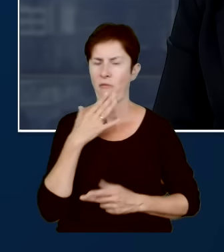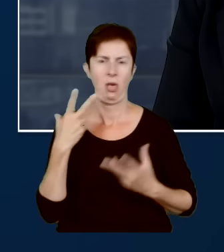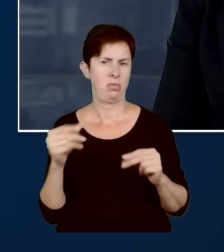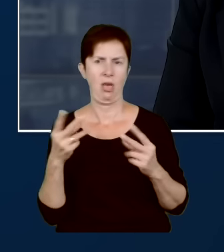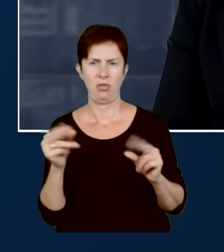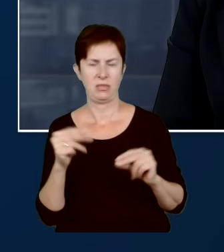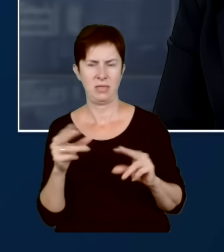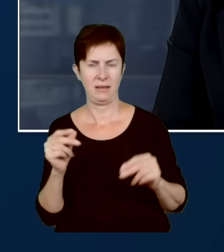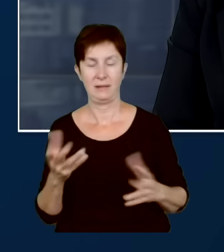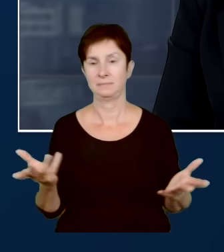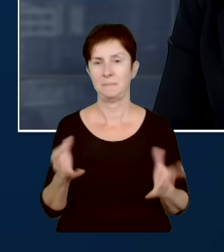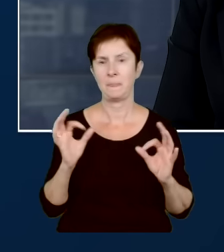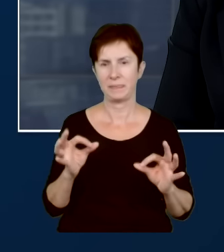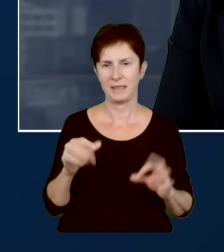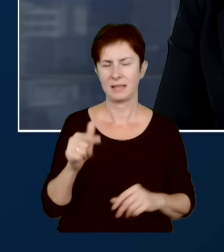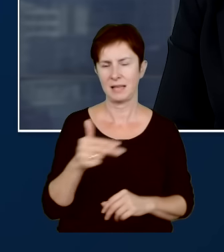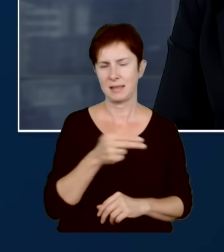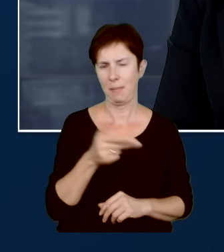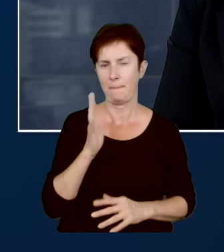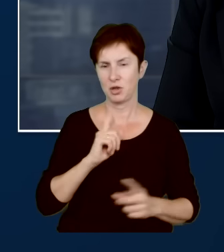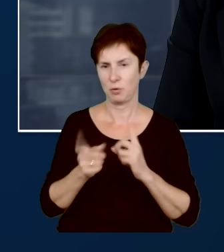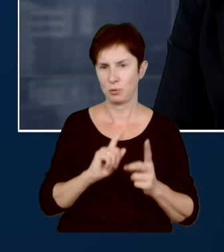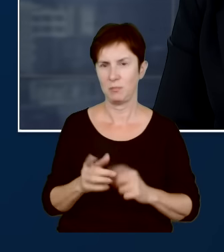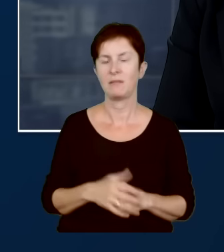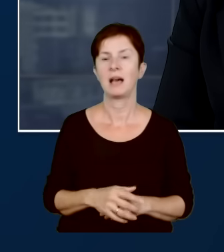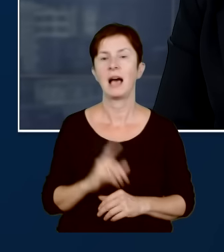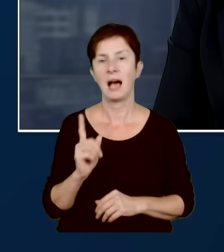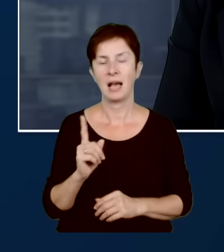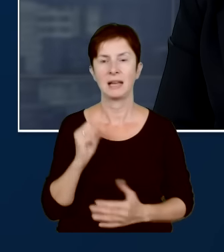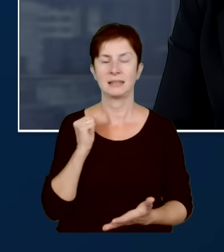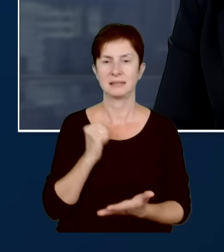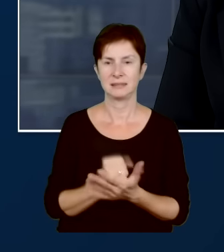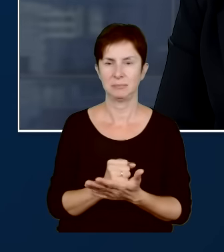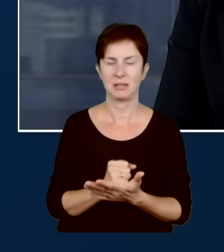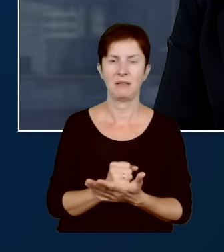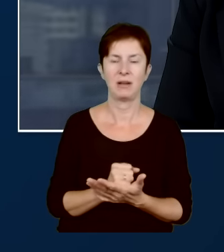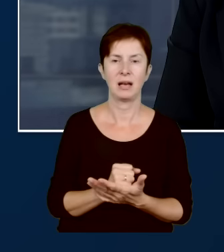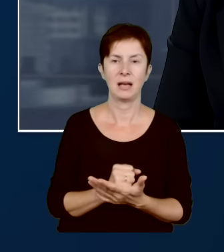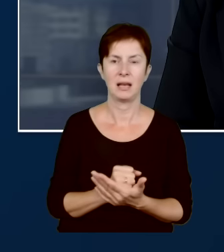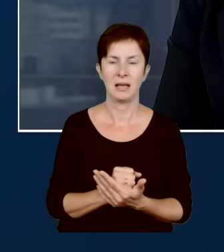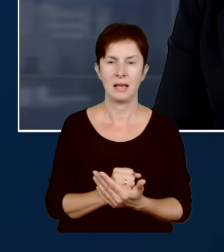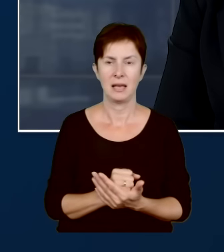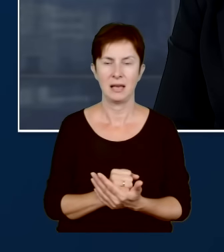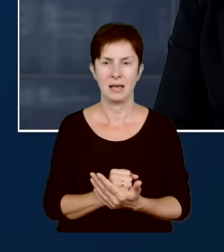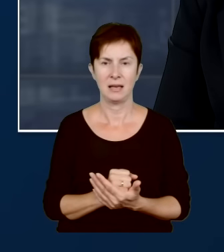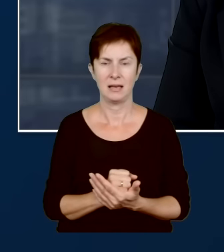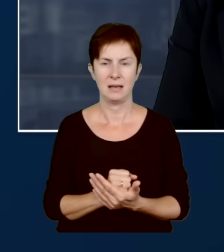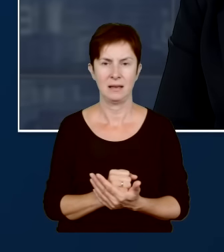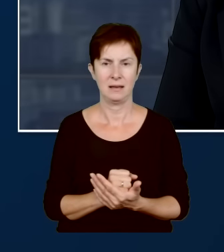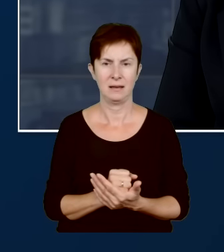Będziemy dzisiaj na ten temat rozmawiać, ale oczywiście i sprawa napaści łomiarzy, czyli